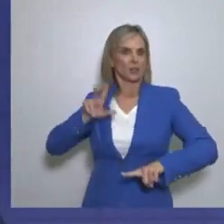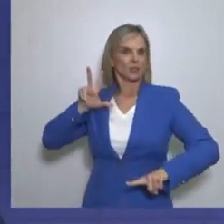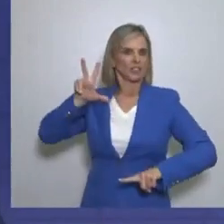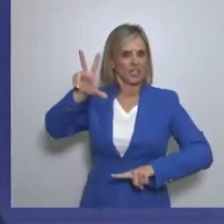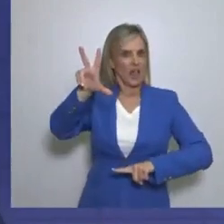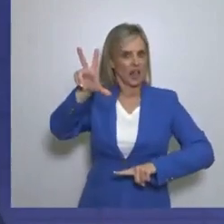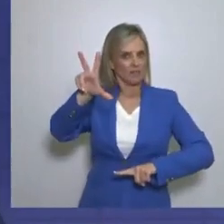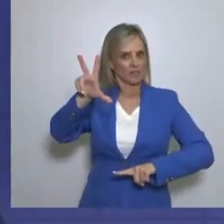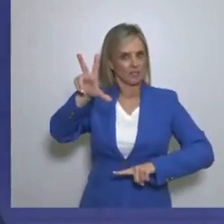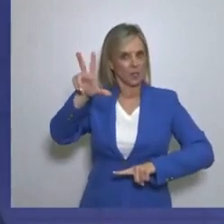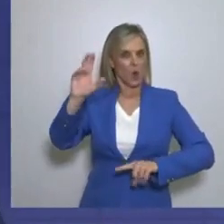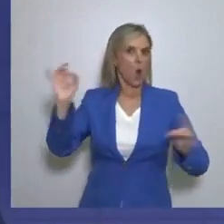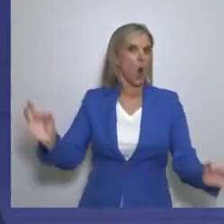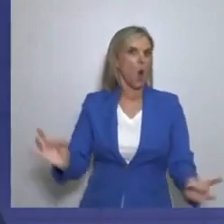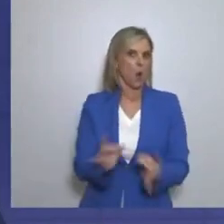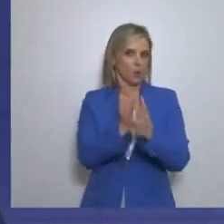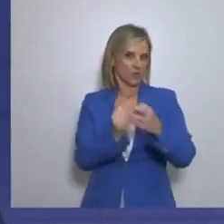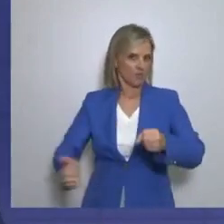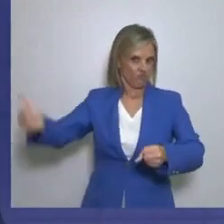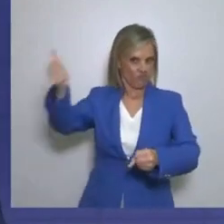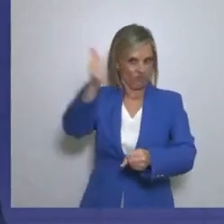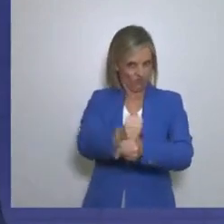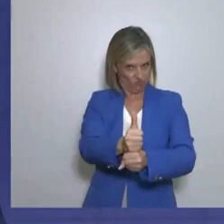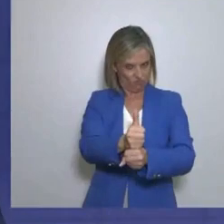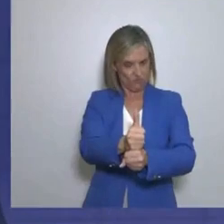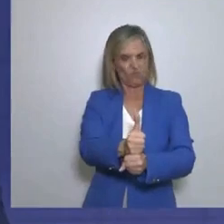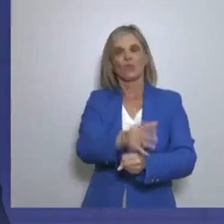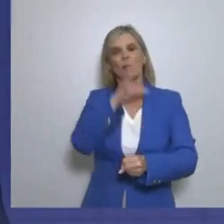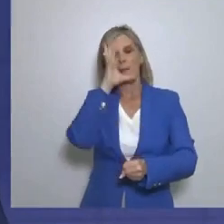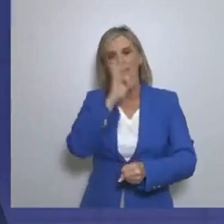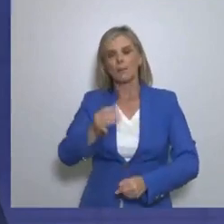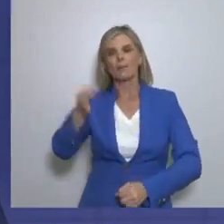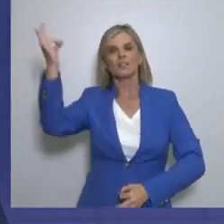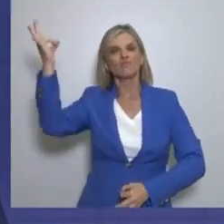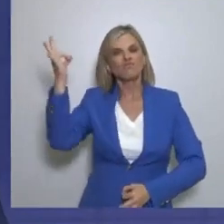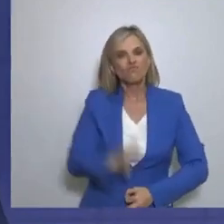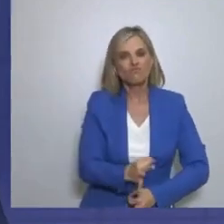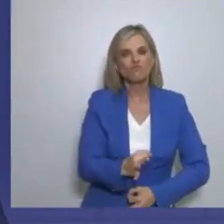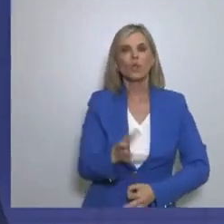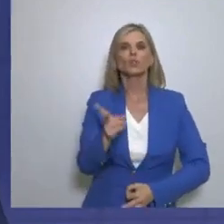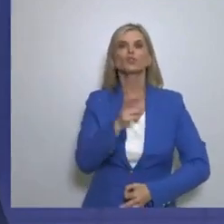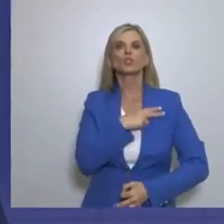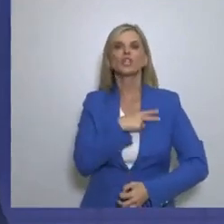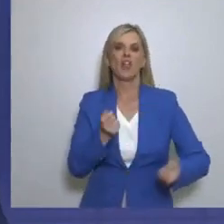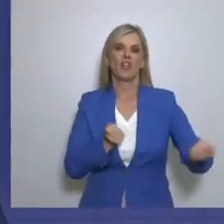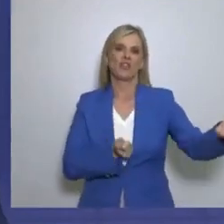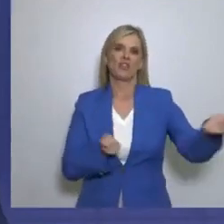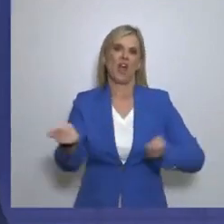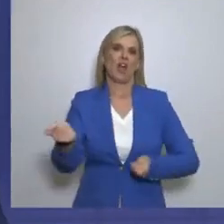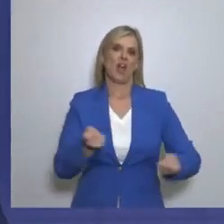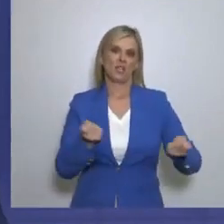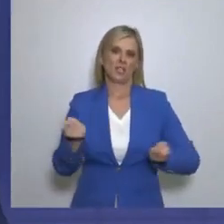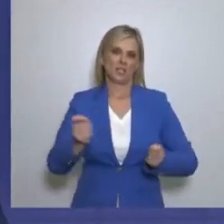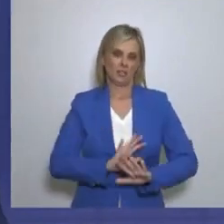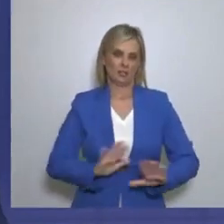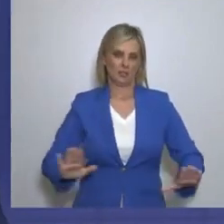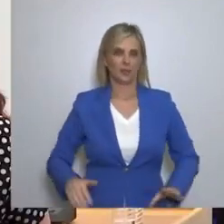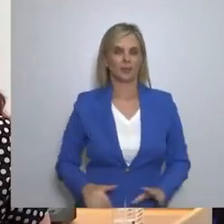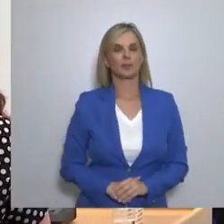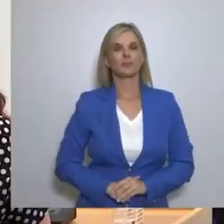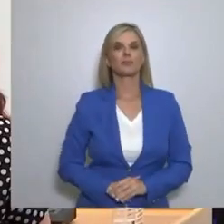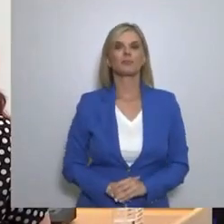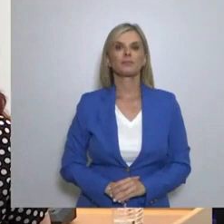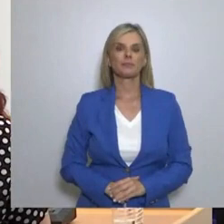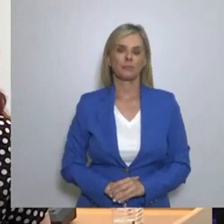μια ορθή Οικονομική, πολιτική και διαχείριση στην πατρίδα μας Επόμενη